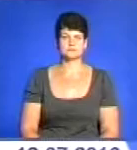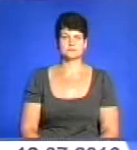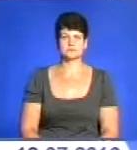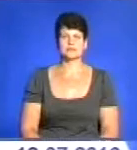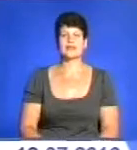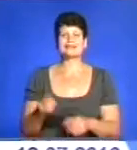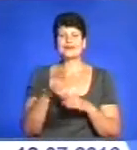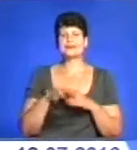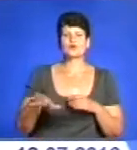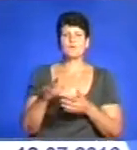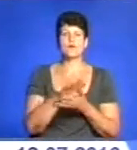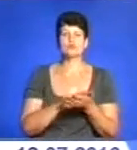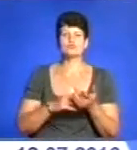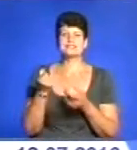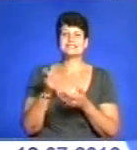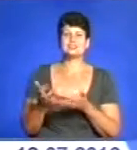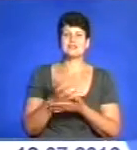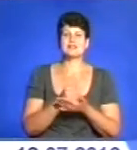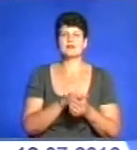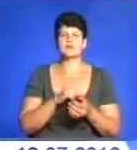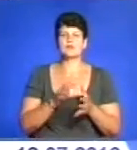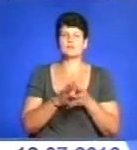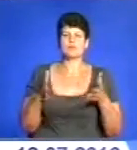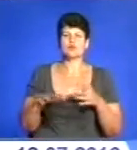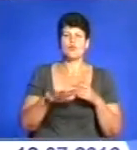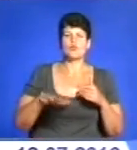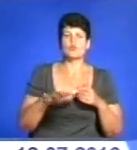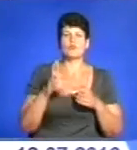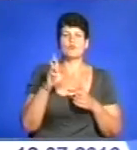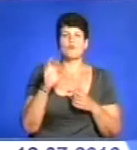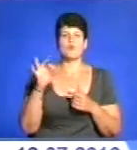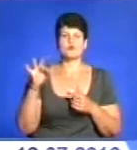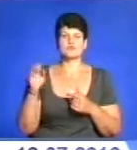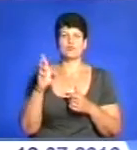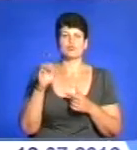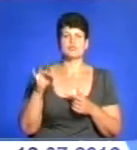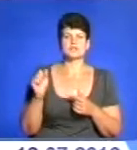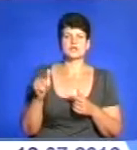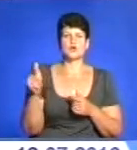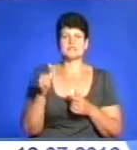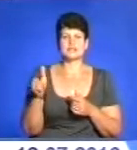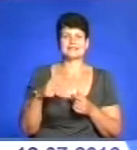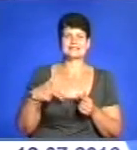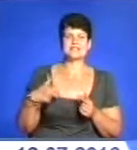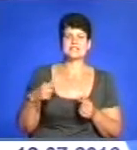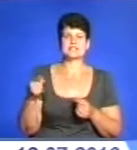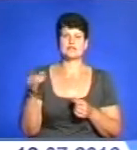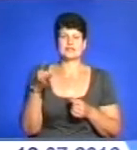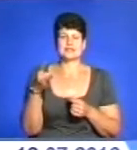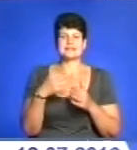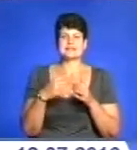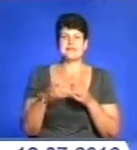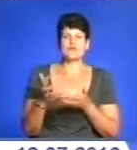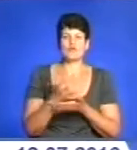На Тернопільщині тривають жнива. Найбільше площоб молотили Борщівський, Бучицький, Гусятинський, Заліщицький та Тернопільські райони. Середня